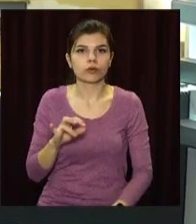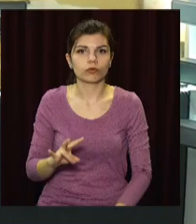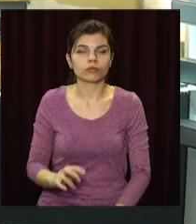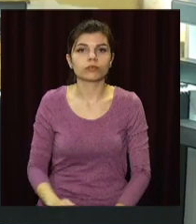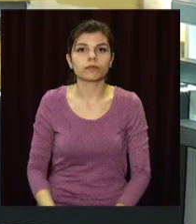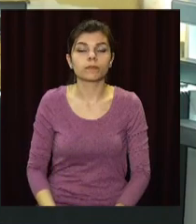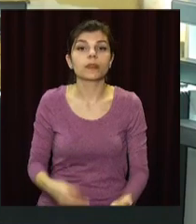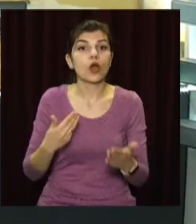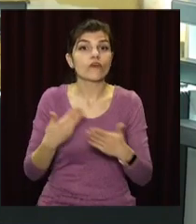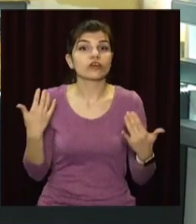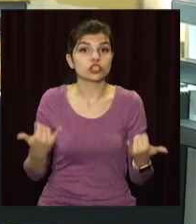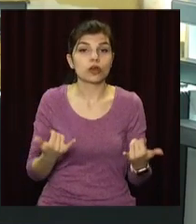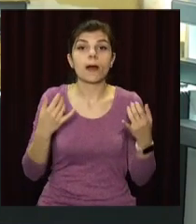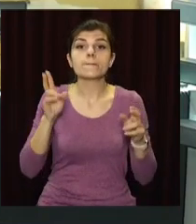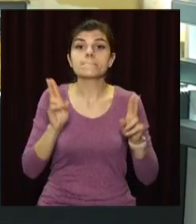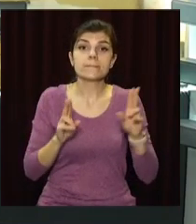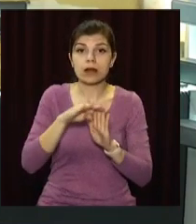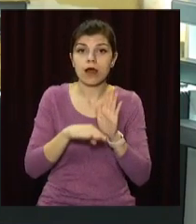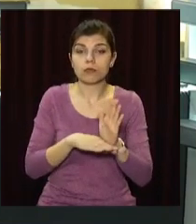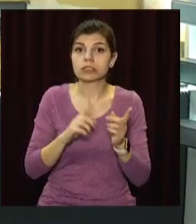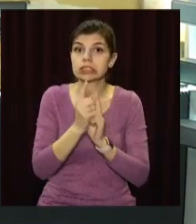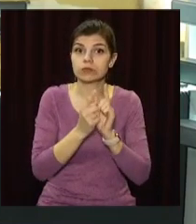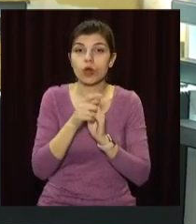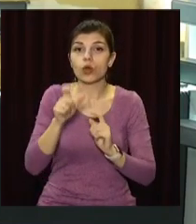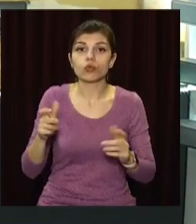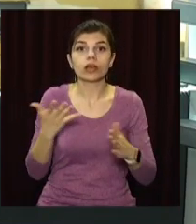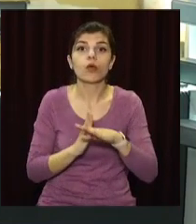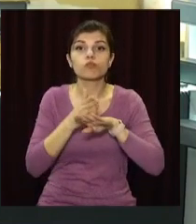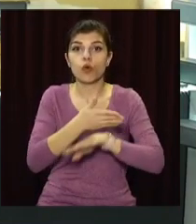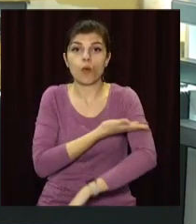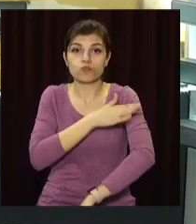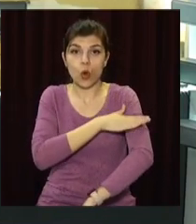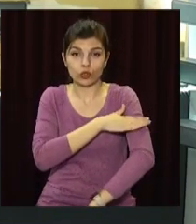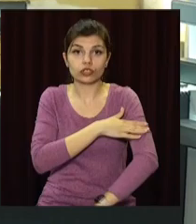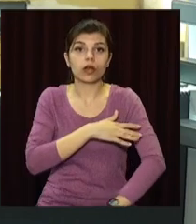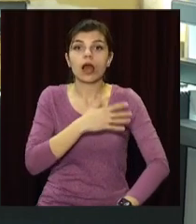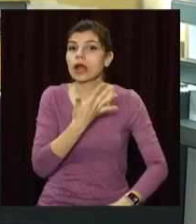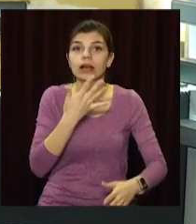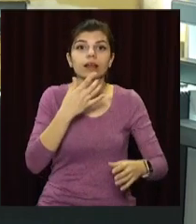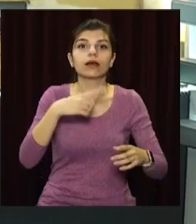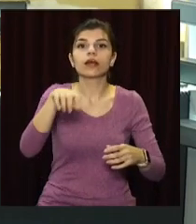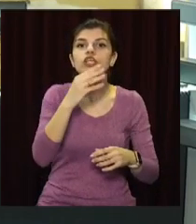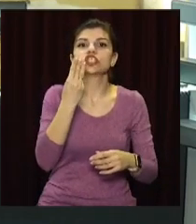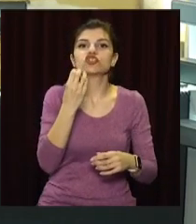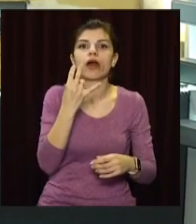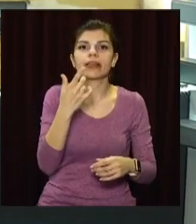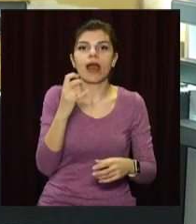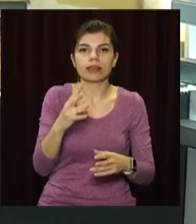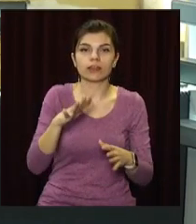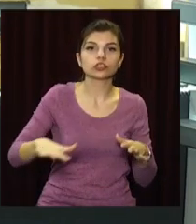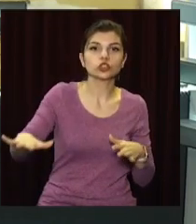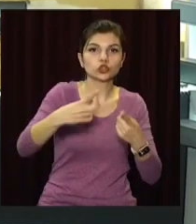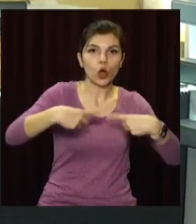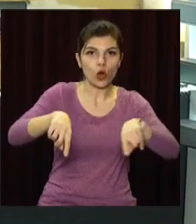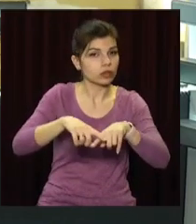Відсьогодні правила змінюються. Громадяни, які в'їжджають до Польщі з країн, що не входять до Шенгенської зони, направлятимуть